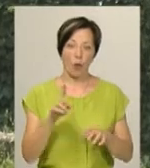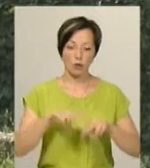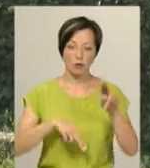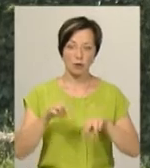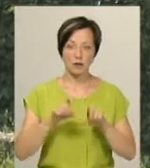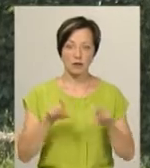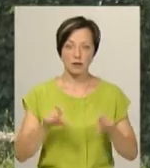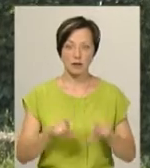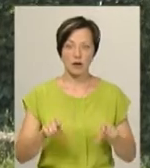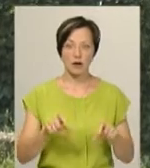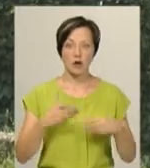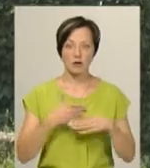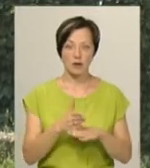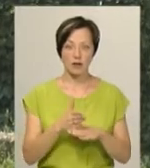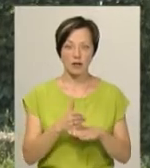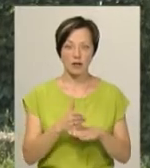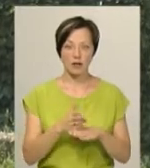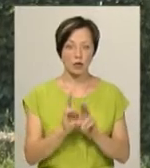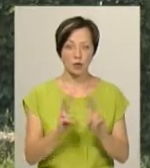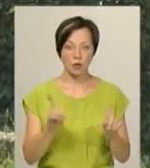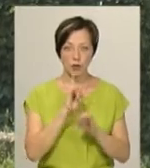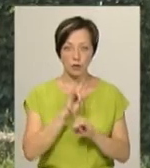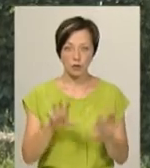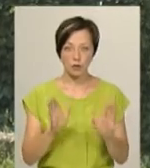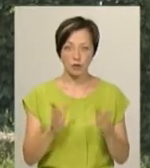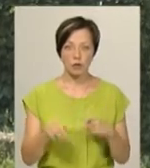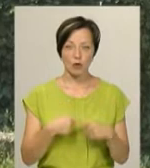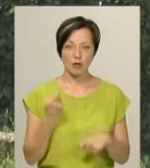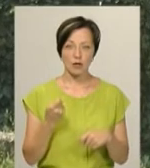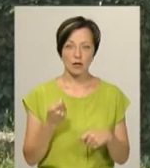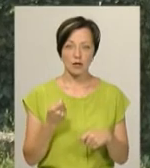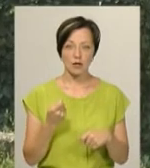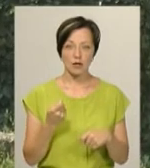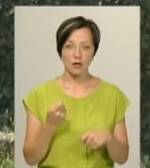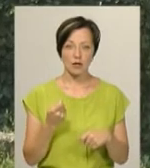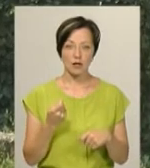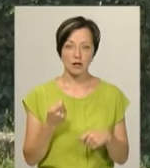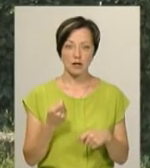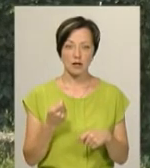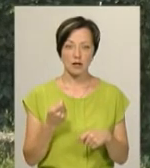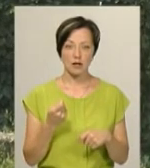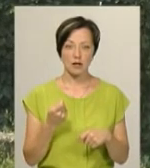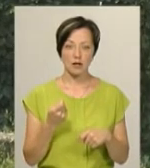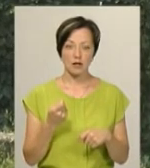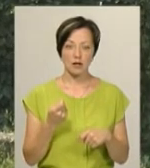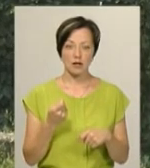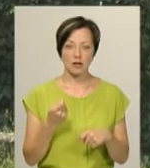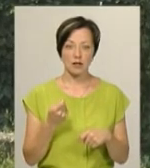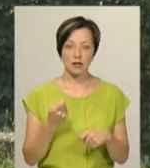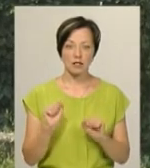цих. Розбивати їх, звичайно, понижати їх ніхто не буде, тому що буде порушена конструктивна здатність цих